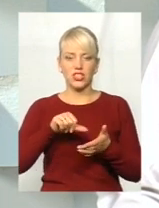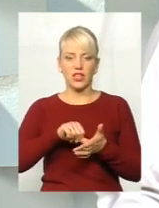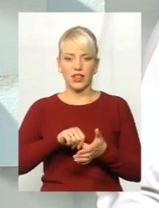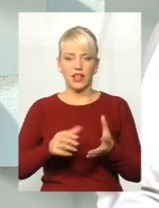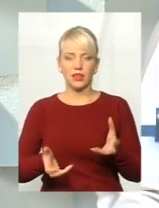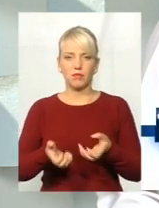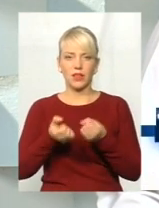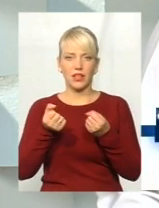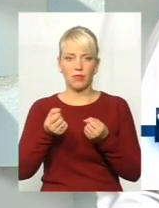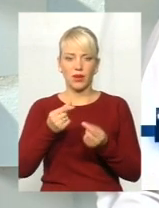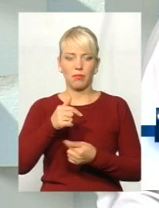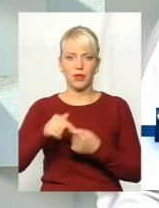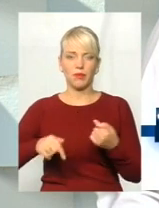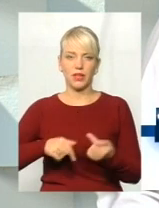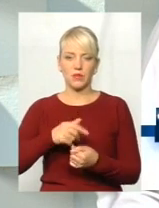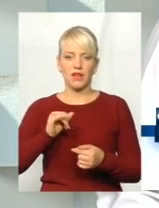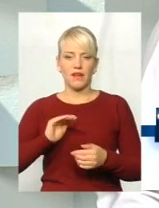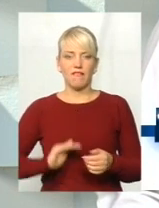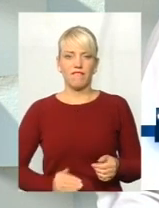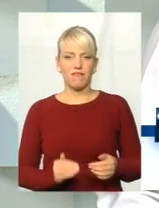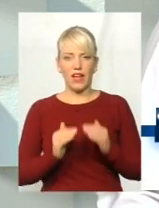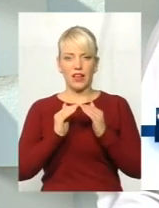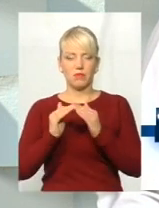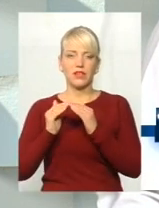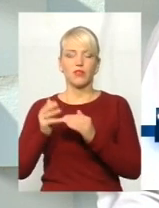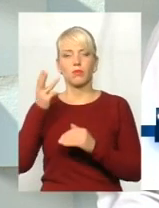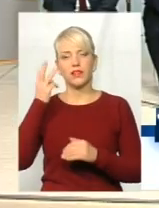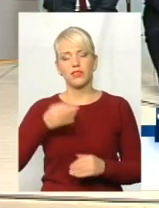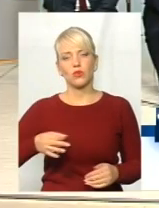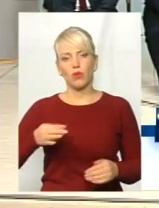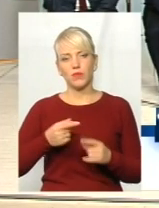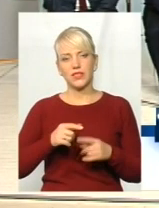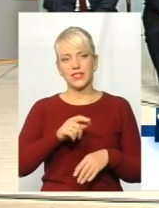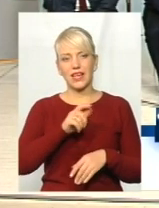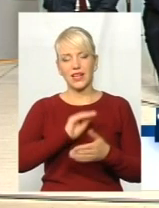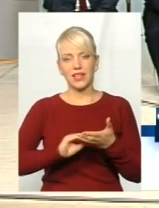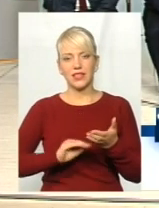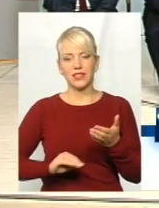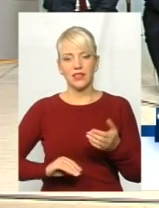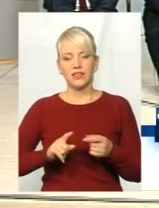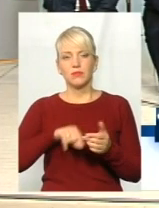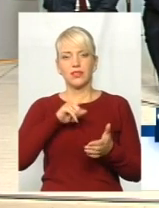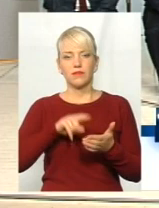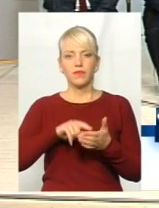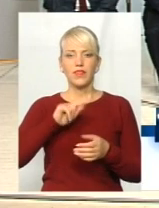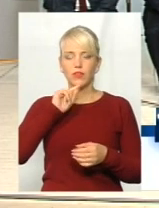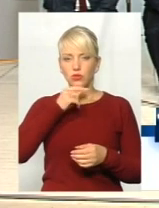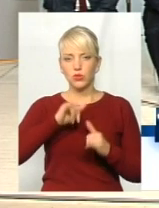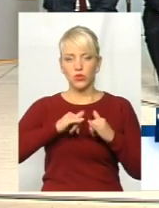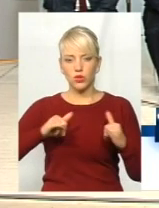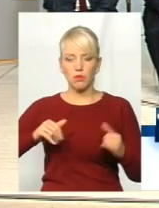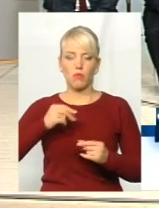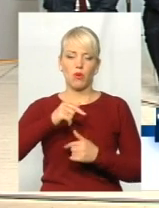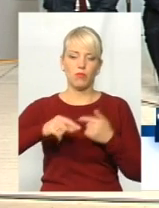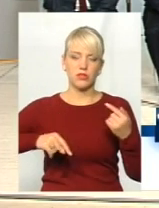«Підтримка підприємництва та фермерів Хмельницької області», секретар постійної комісії обласної ради з питань економічного розвитку, промисловості, підприємництва,